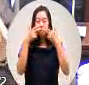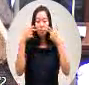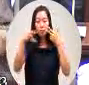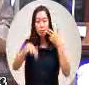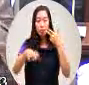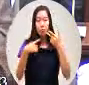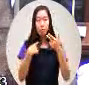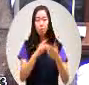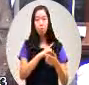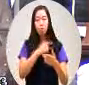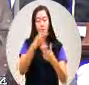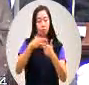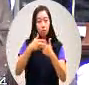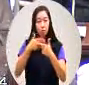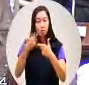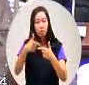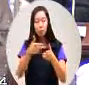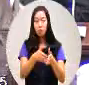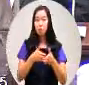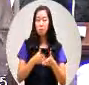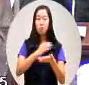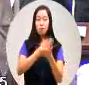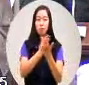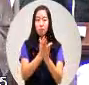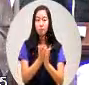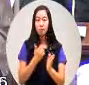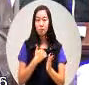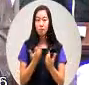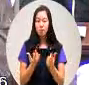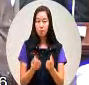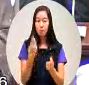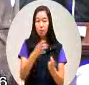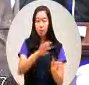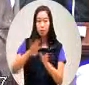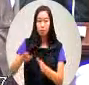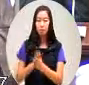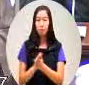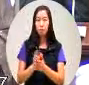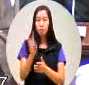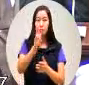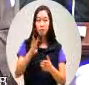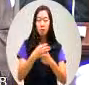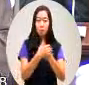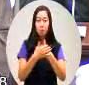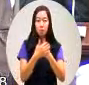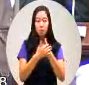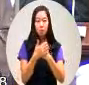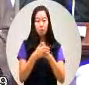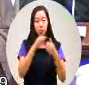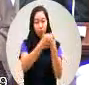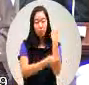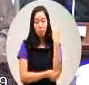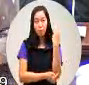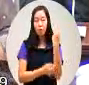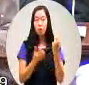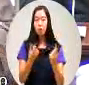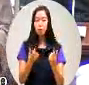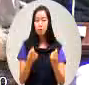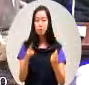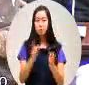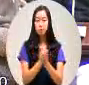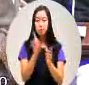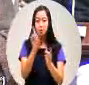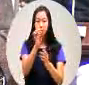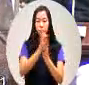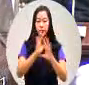也有谋生的需求等等那应一方面在水土保持的部分这个是为了一个